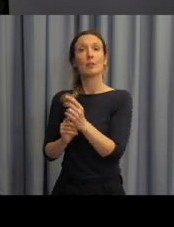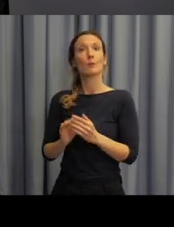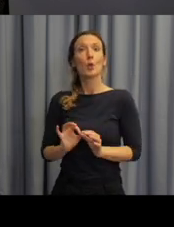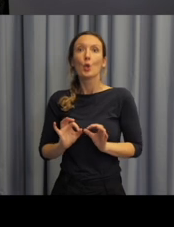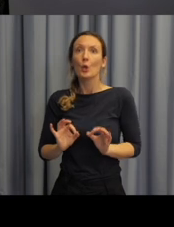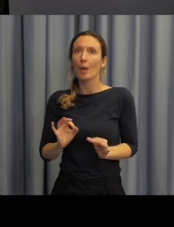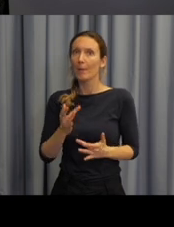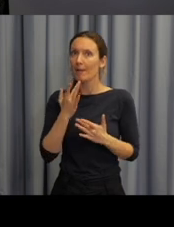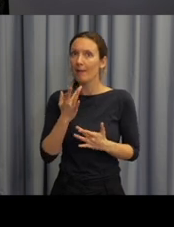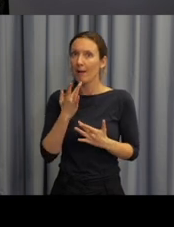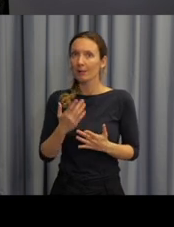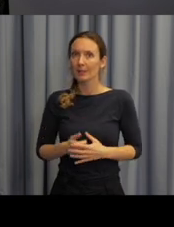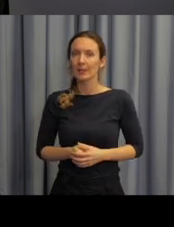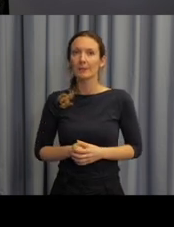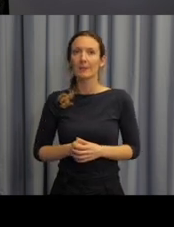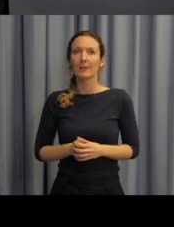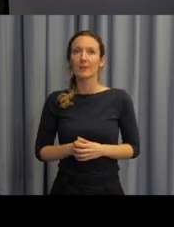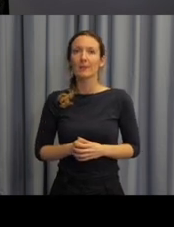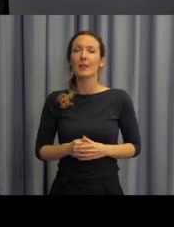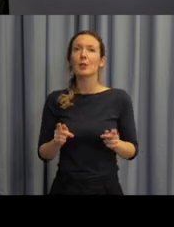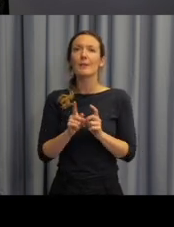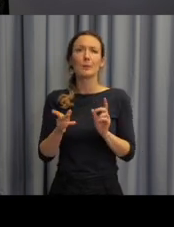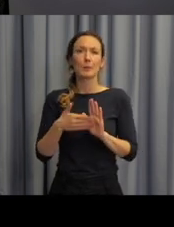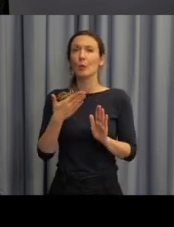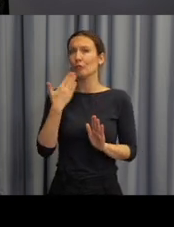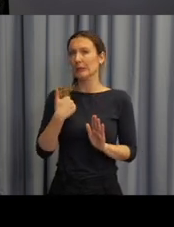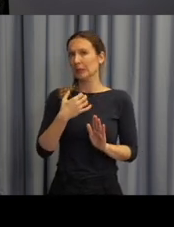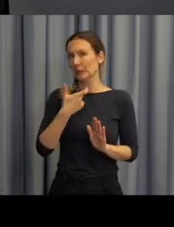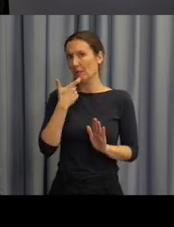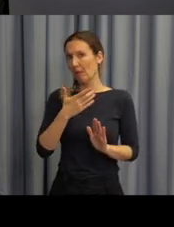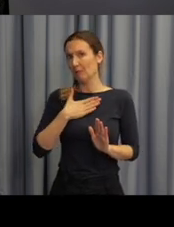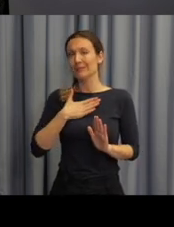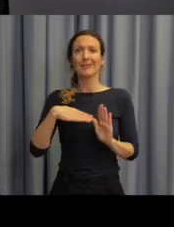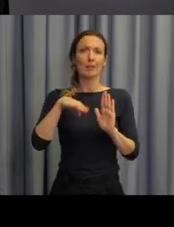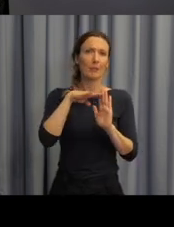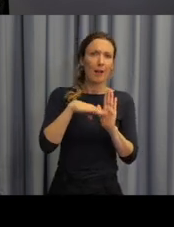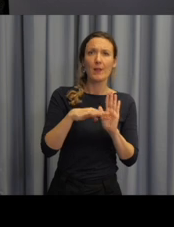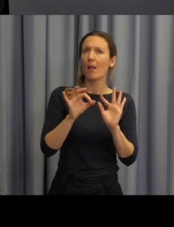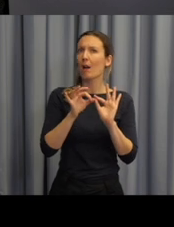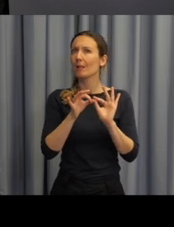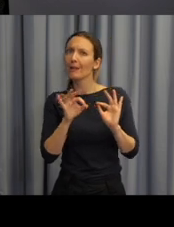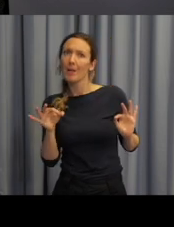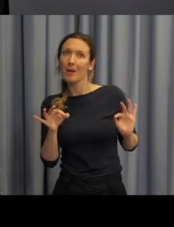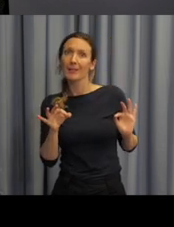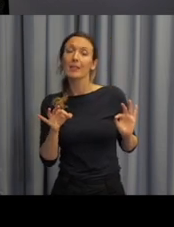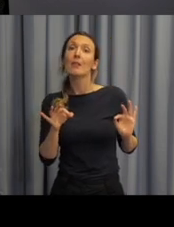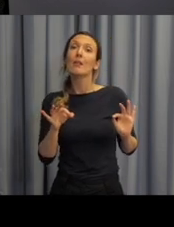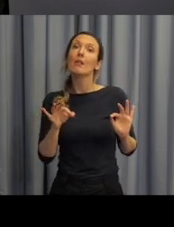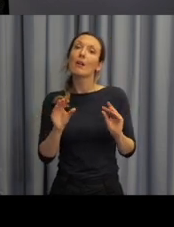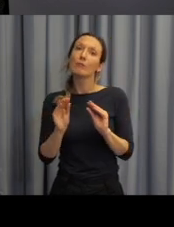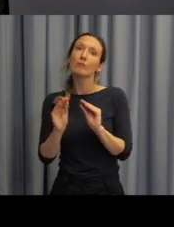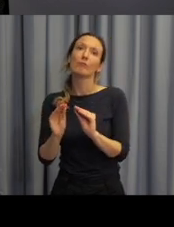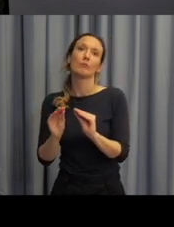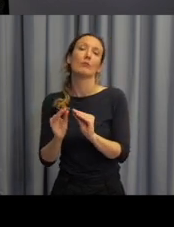způsob, jak do systému gramatiky pravidel češtiny vstupovat s dětmi mladšího školního